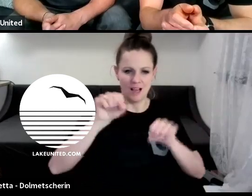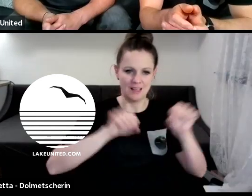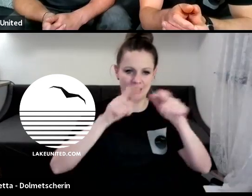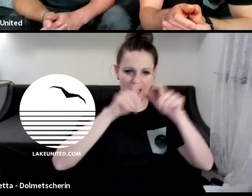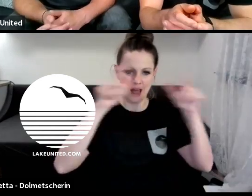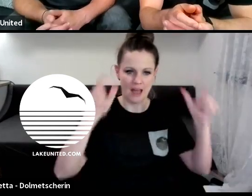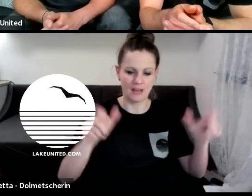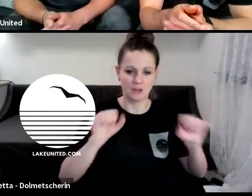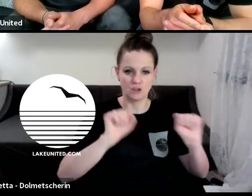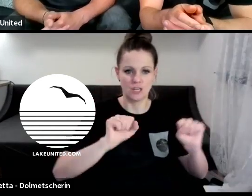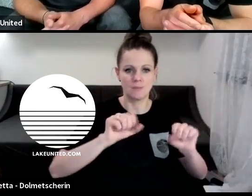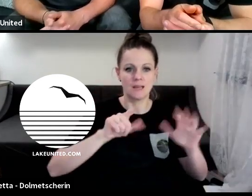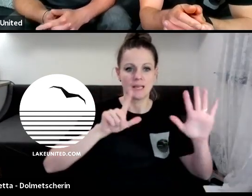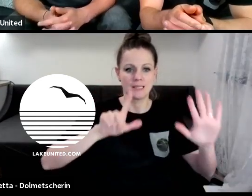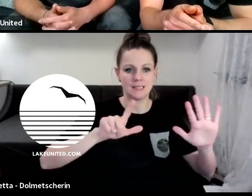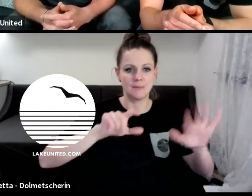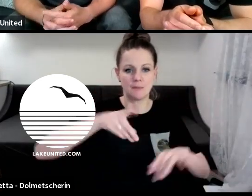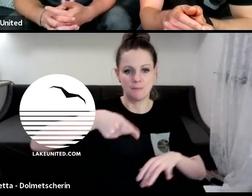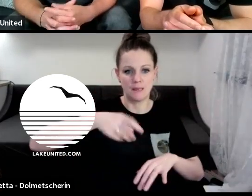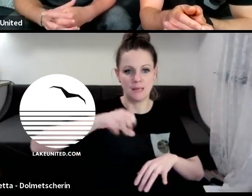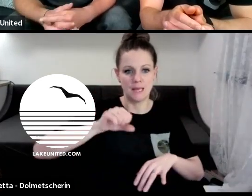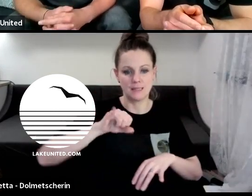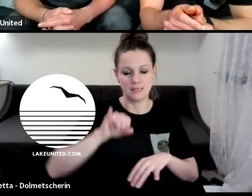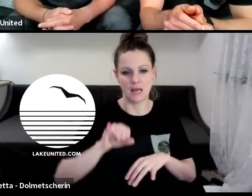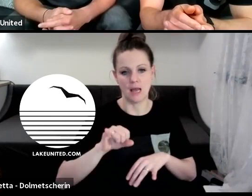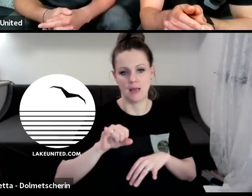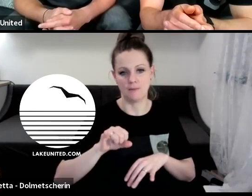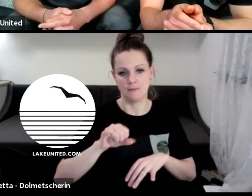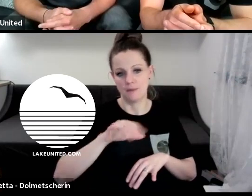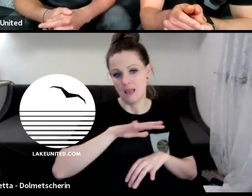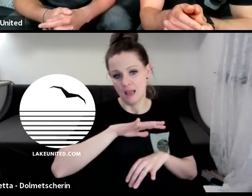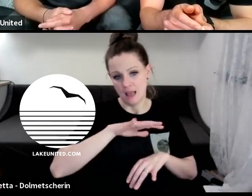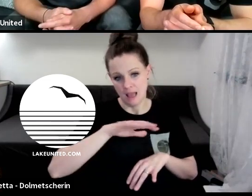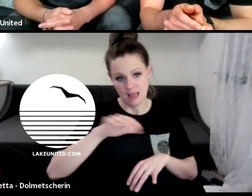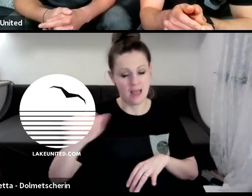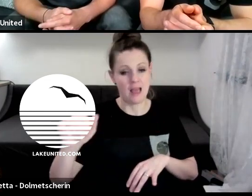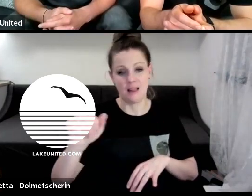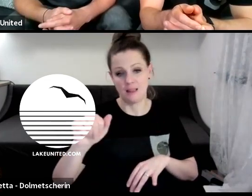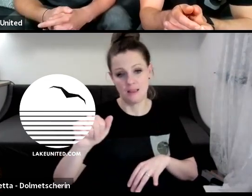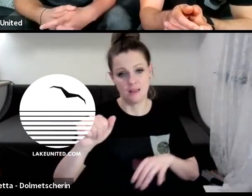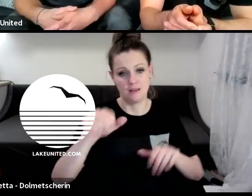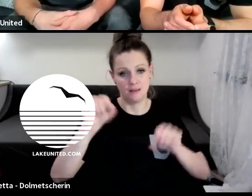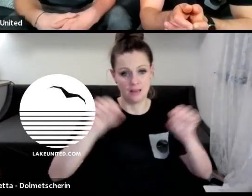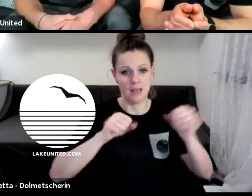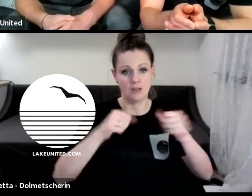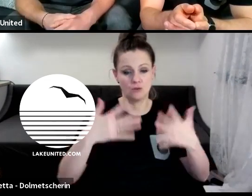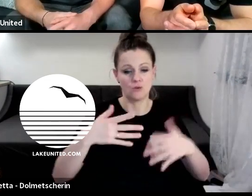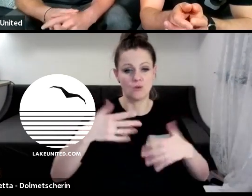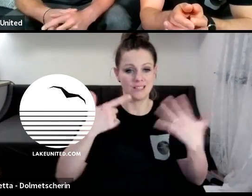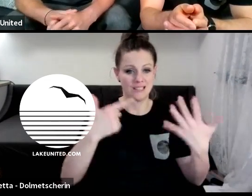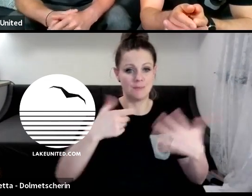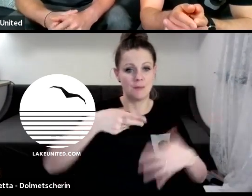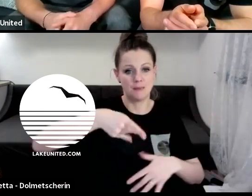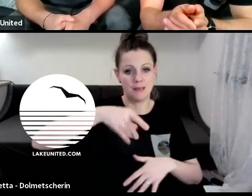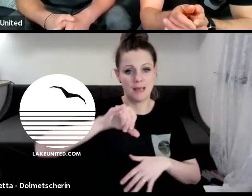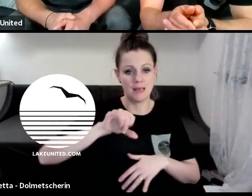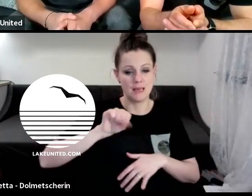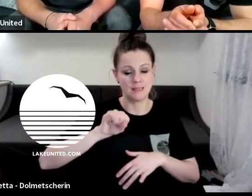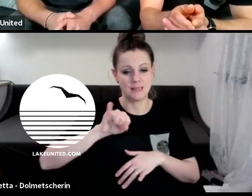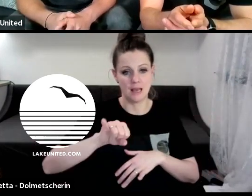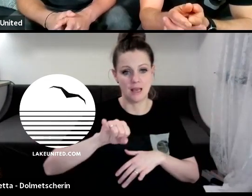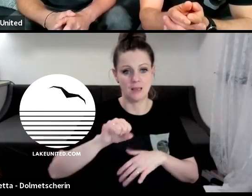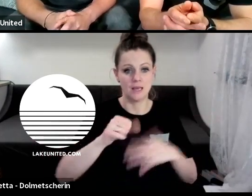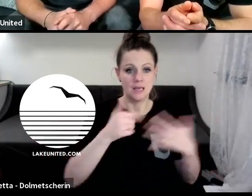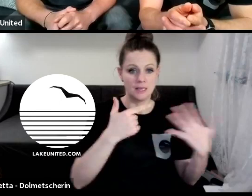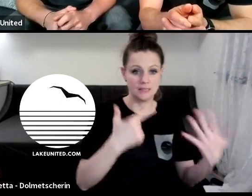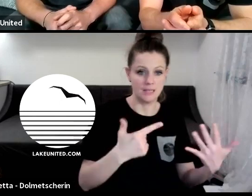abstimmen, also, wenn wir sie prüfen, freigeben, jeder Kite hat genau diese 7 PSI drauf, weil, wenn ich den einen mit 7 und den